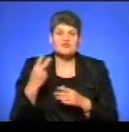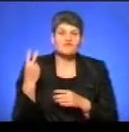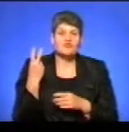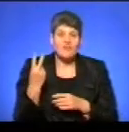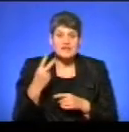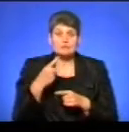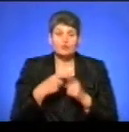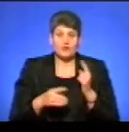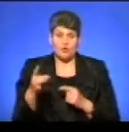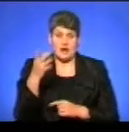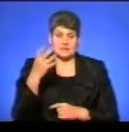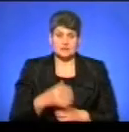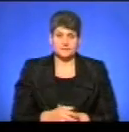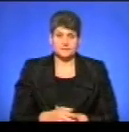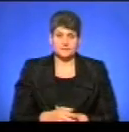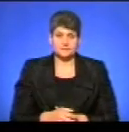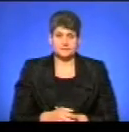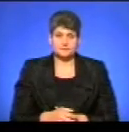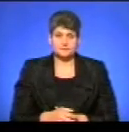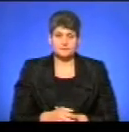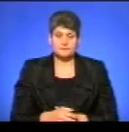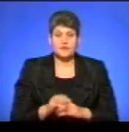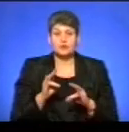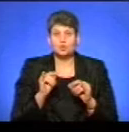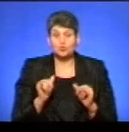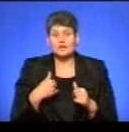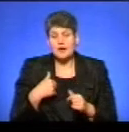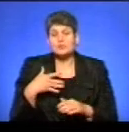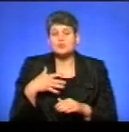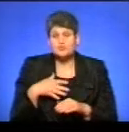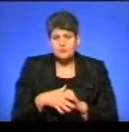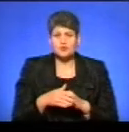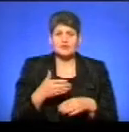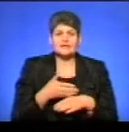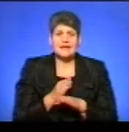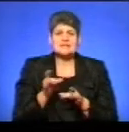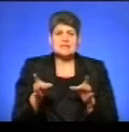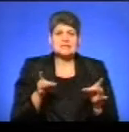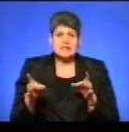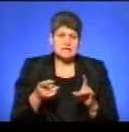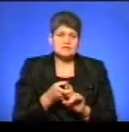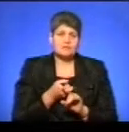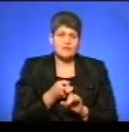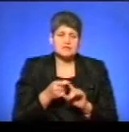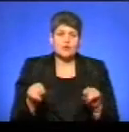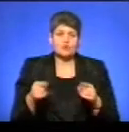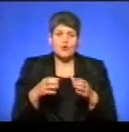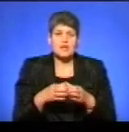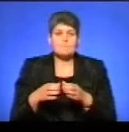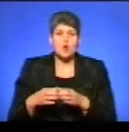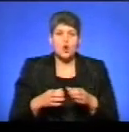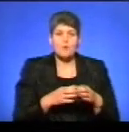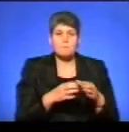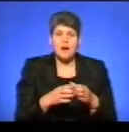,5 рази. Ну, я розумію, що децентралізація пов'язана із утворенням громад,